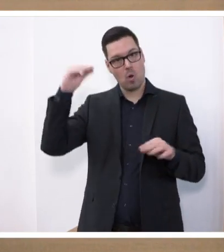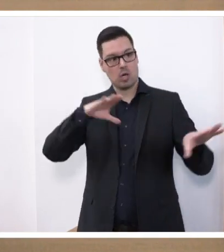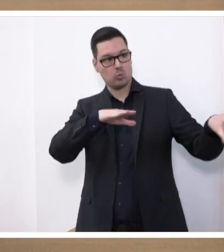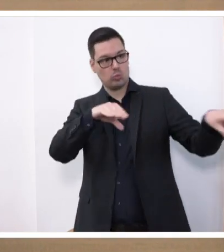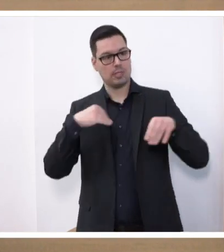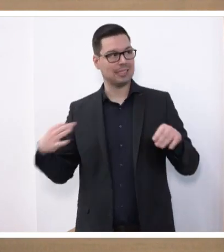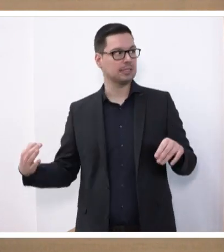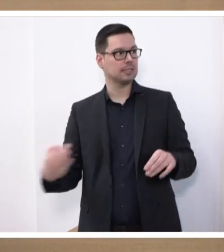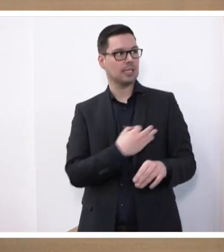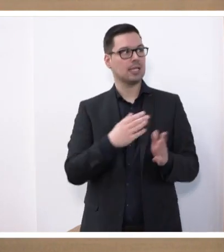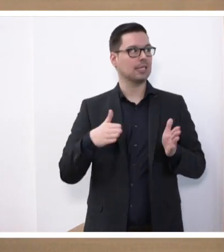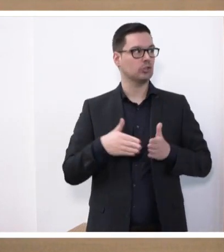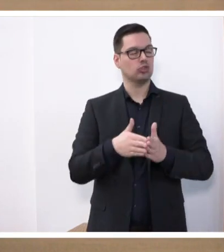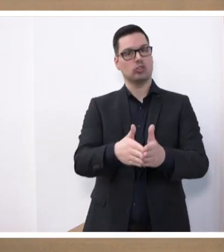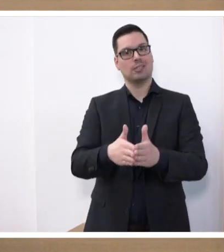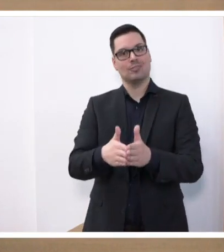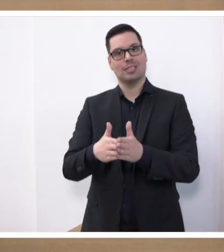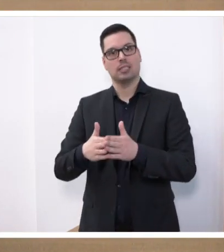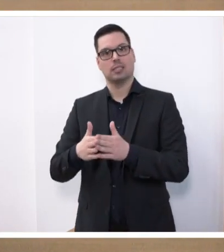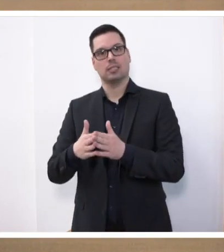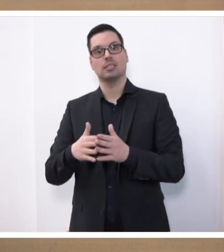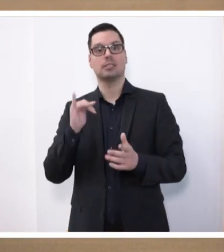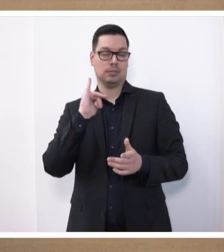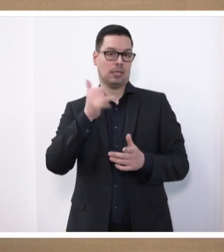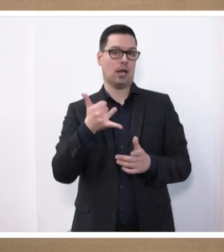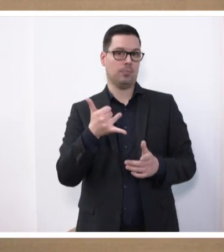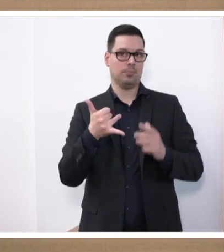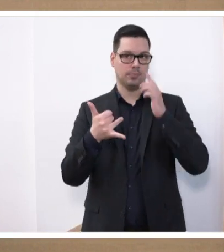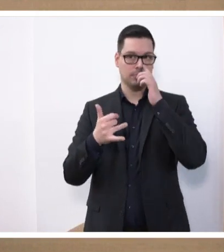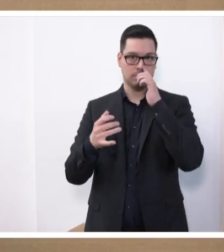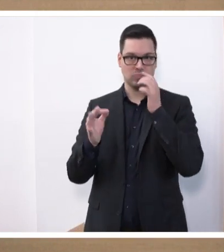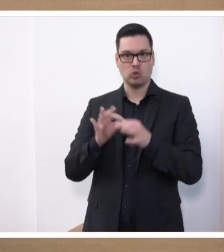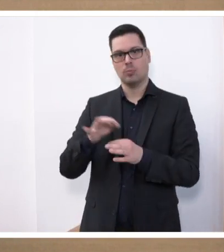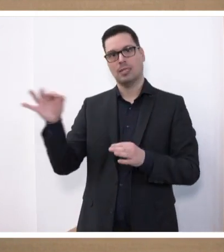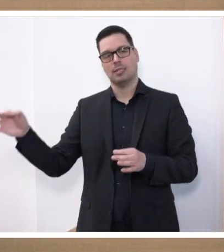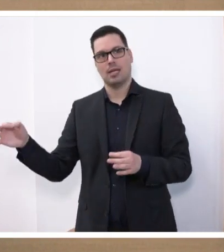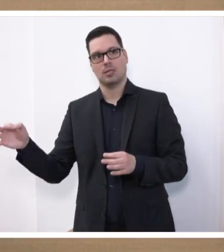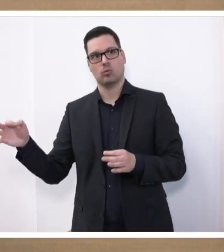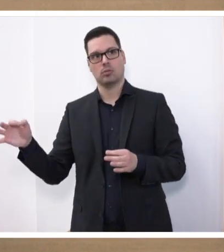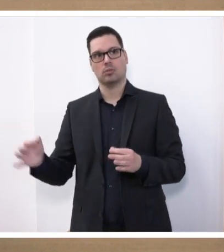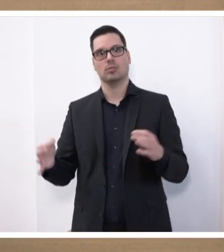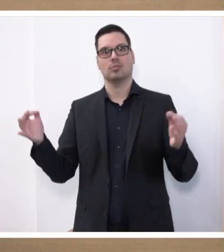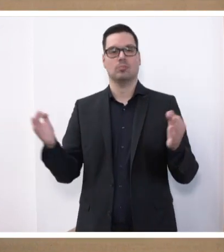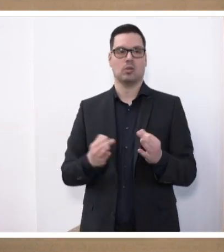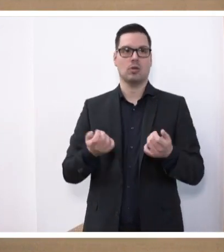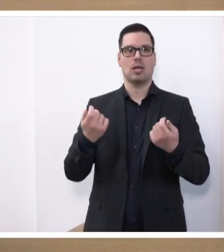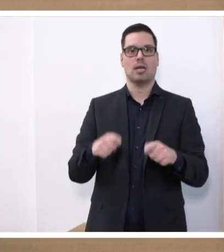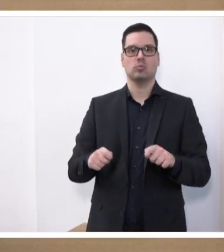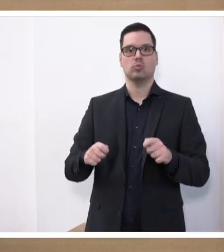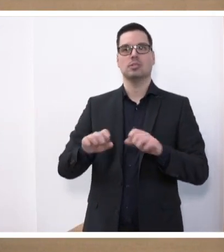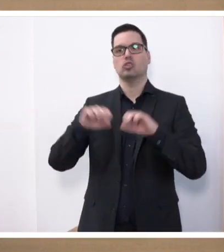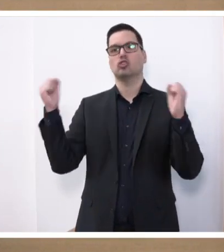im Saarland geführten Schiffe und Schiffsbauwerke bereit. Zur Übertragung der Zuständigkeit bedurfte es dem Abschluss eines